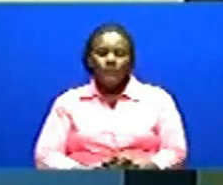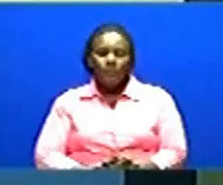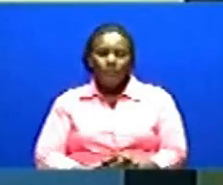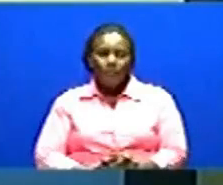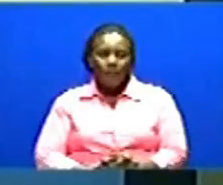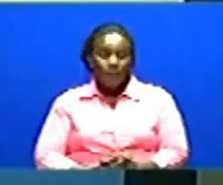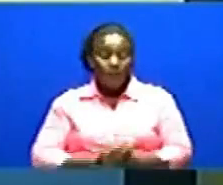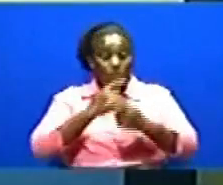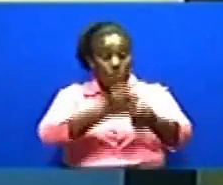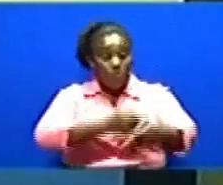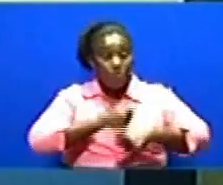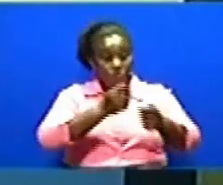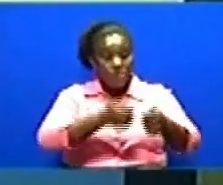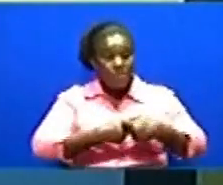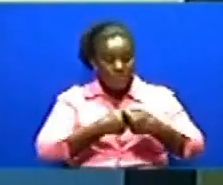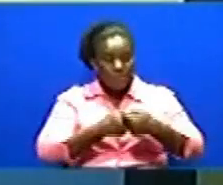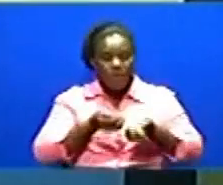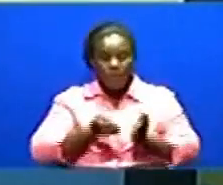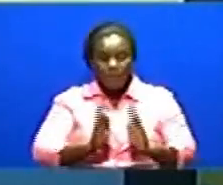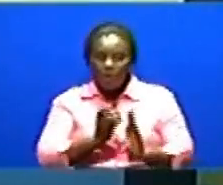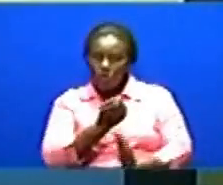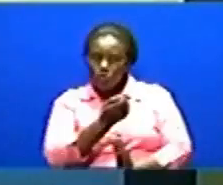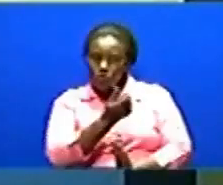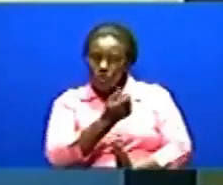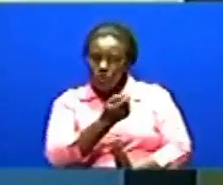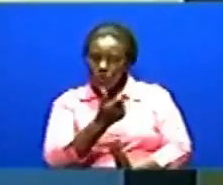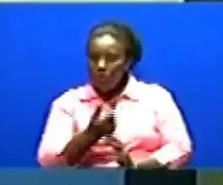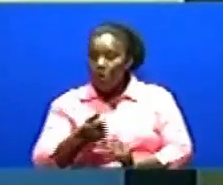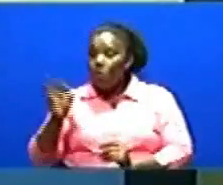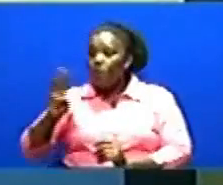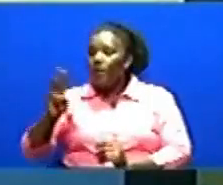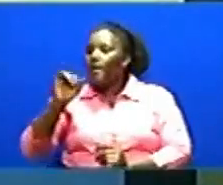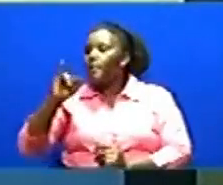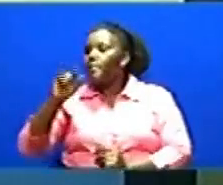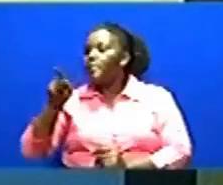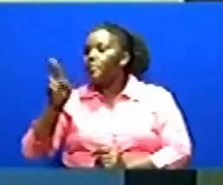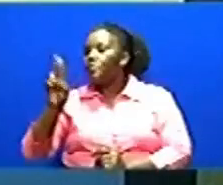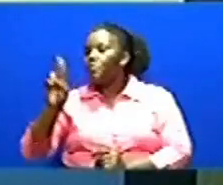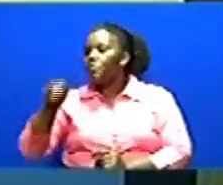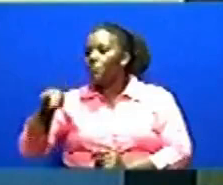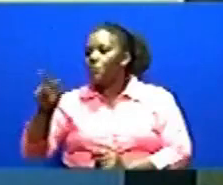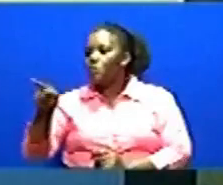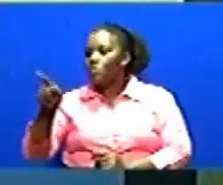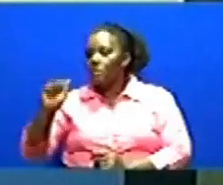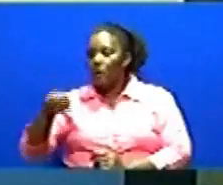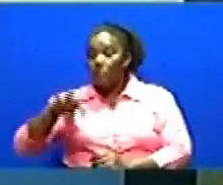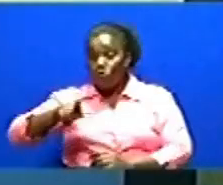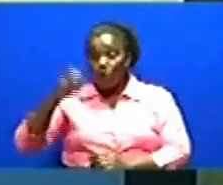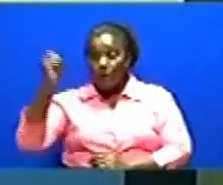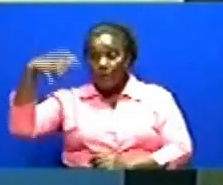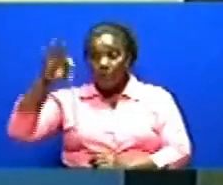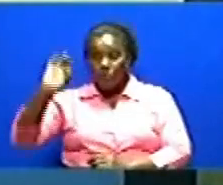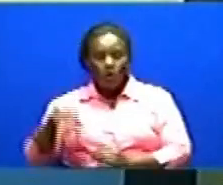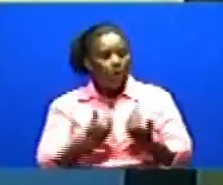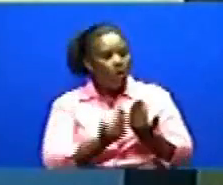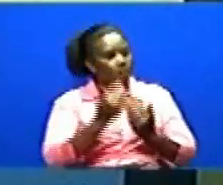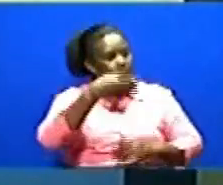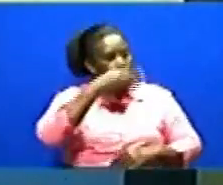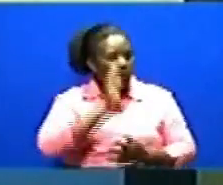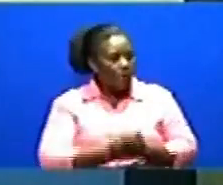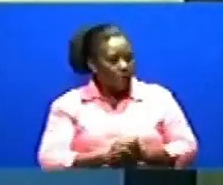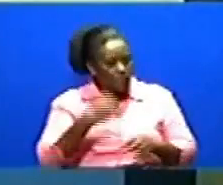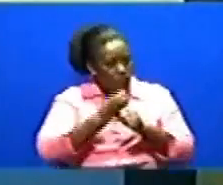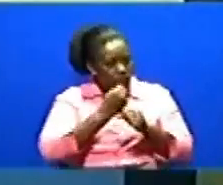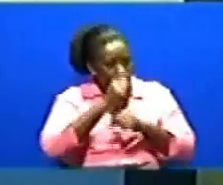wazao la choroko na maazao mingine jamiye mikunde wilani gunga mkua nitabura Wameyumba sirekali kuzichunguza kampuni